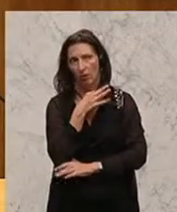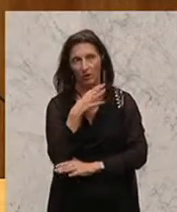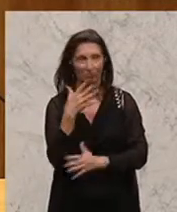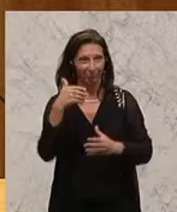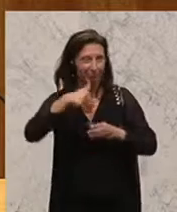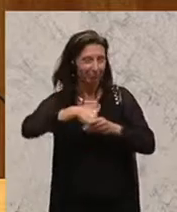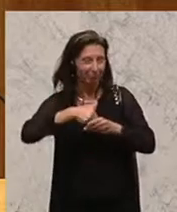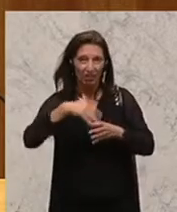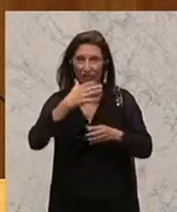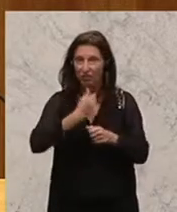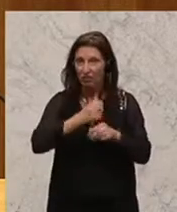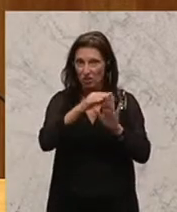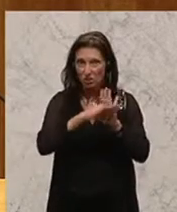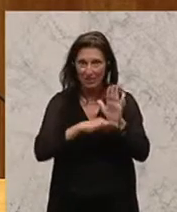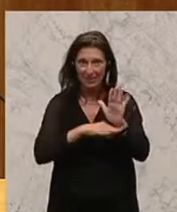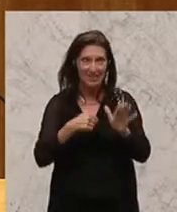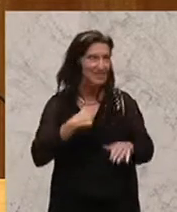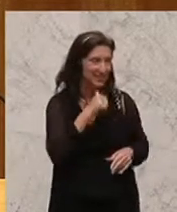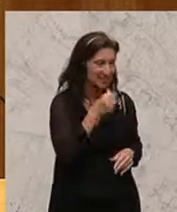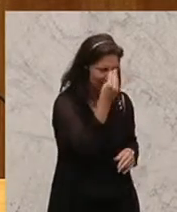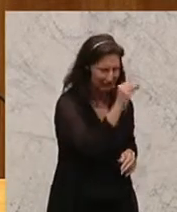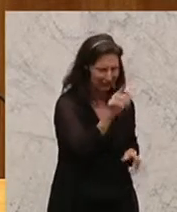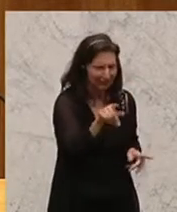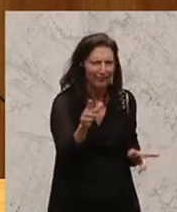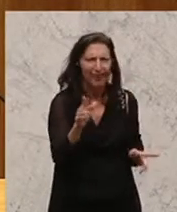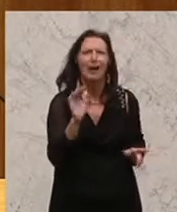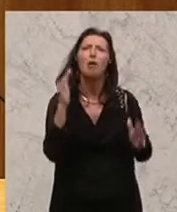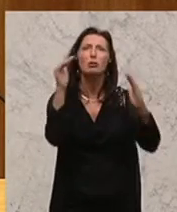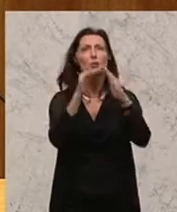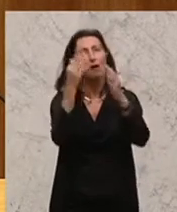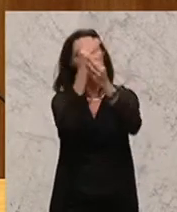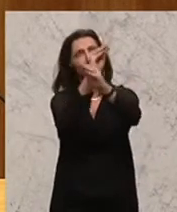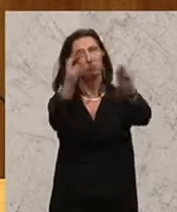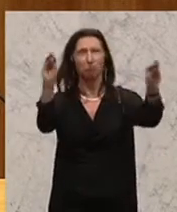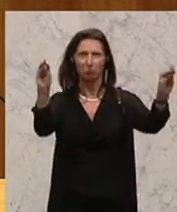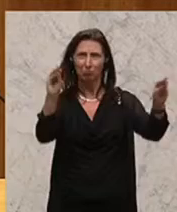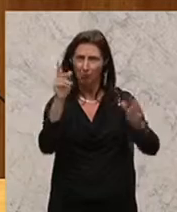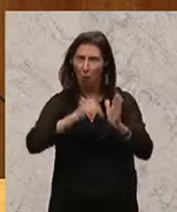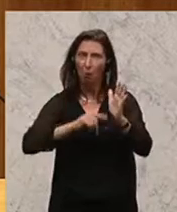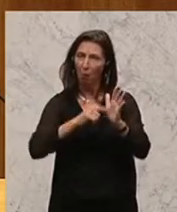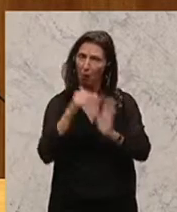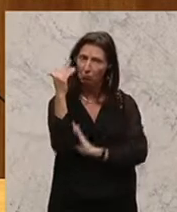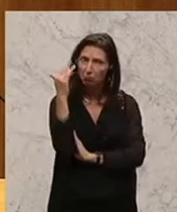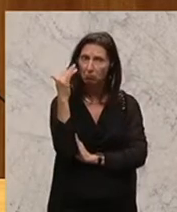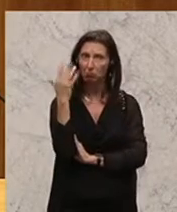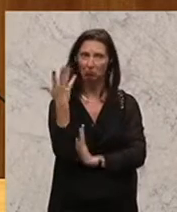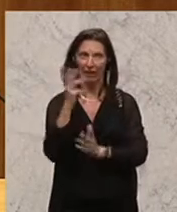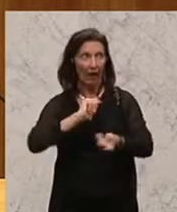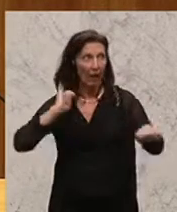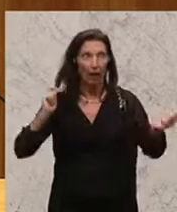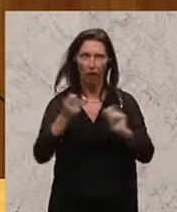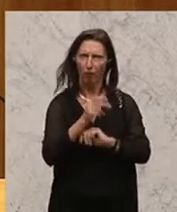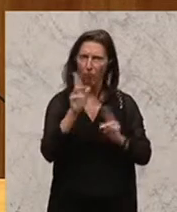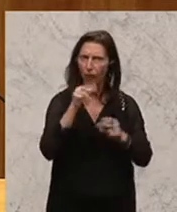sind, und das sage ich jetzt nicht Ihnen, sondern vor allem den Zuseherinnen und Zusehern, weil sie sich sehr oft wundern, warum manche großen Reformen nicht